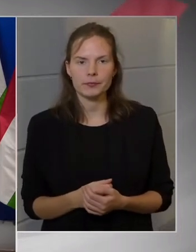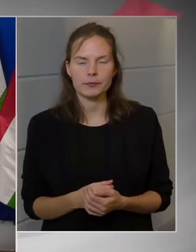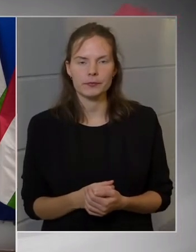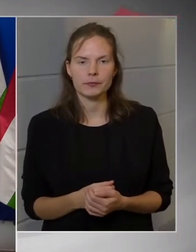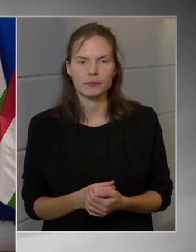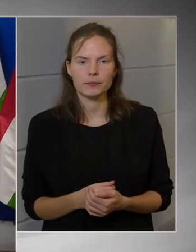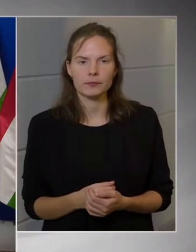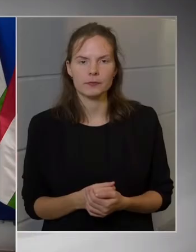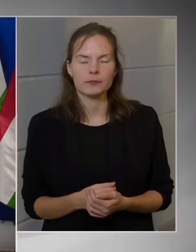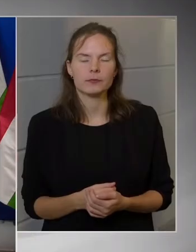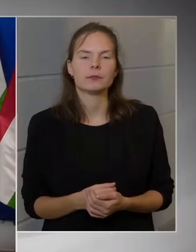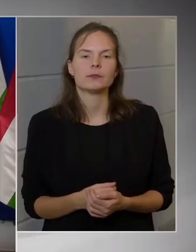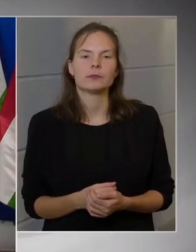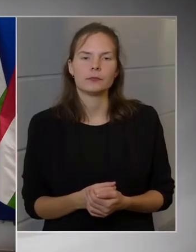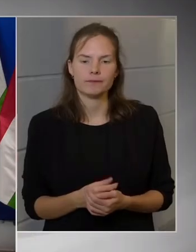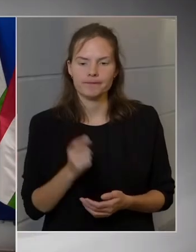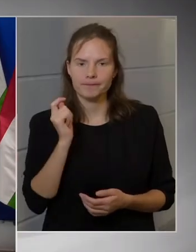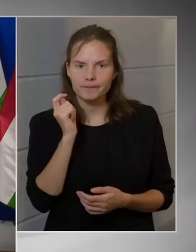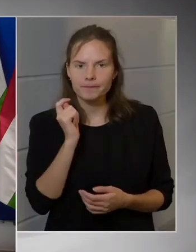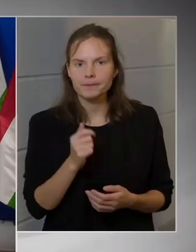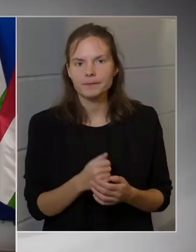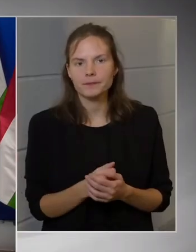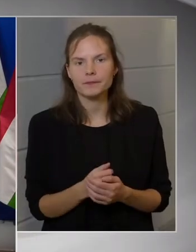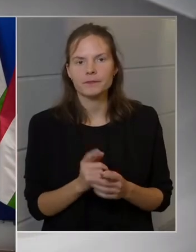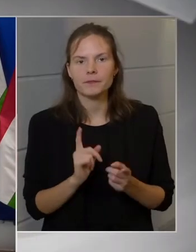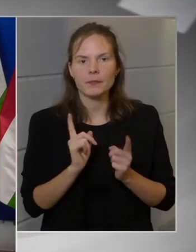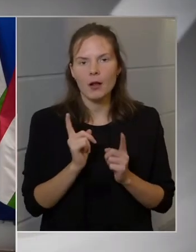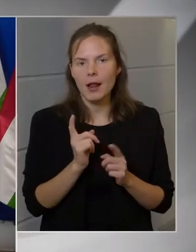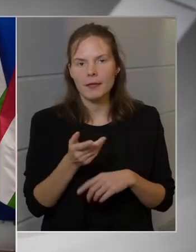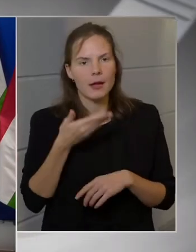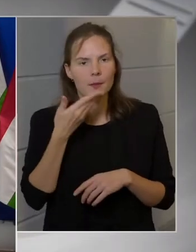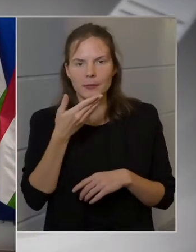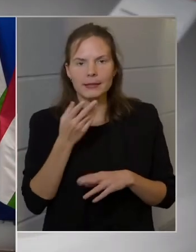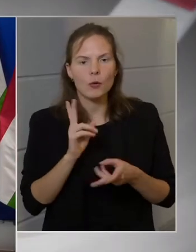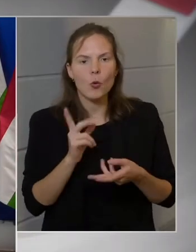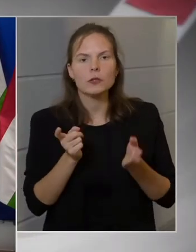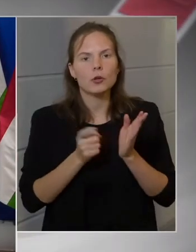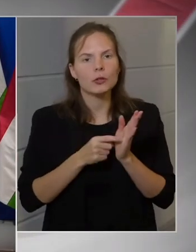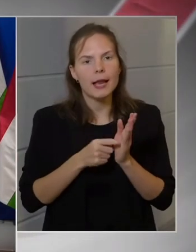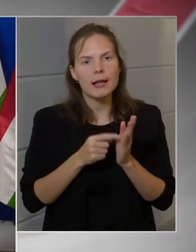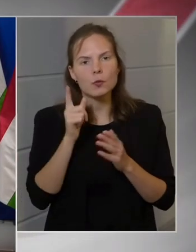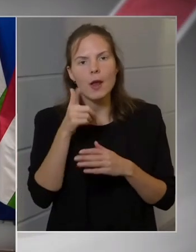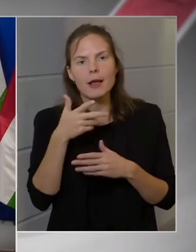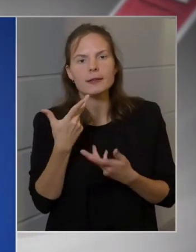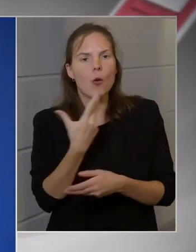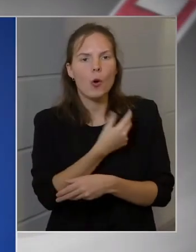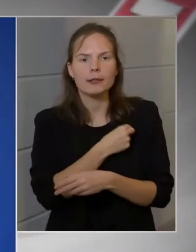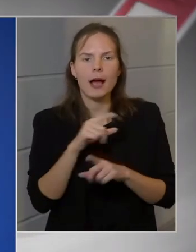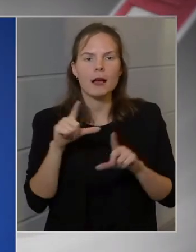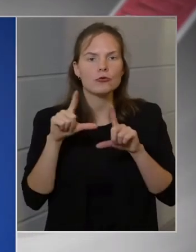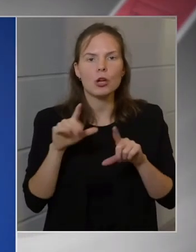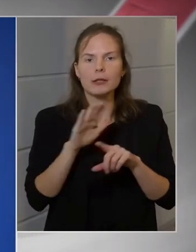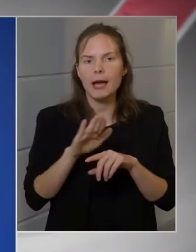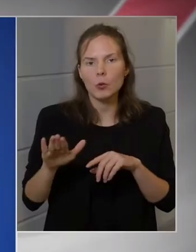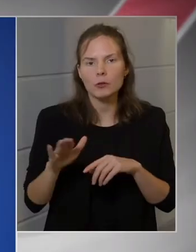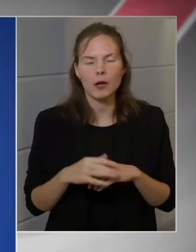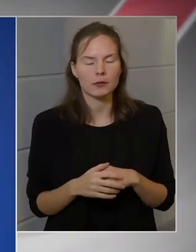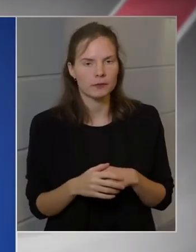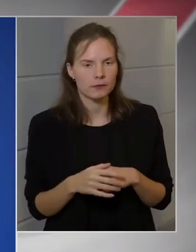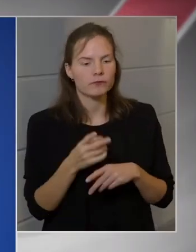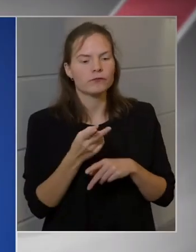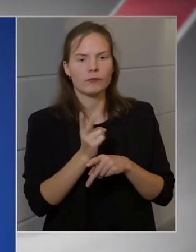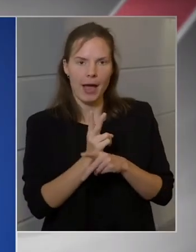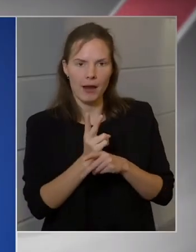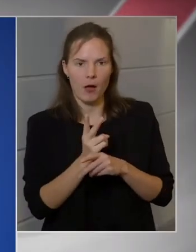Köszönöm. Járdőrond vagyok. Talán nem esett róla a szó, hogy kötelező lesz-e az oltás a tanároknak? Állami